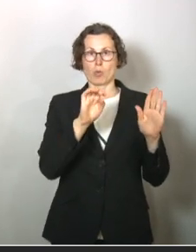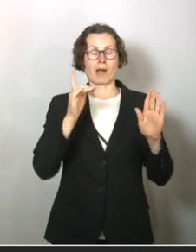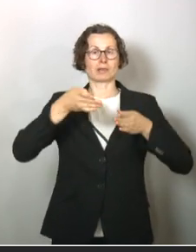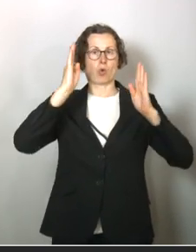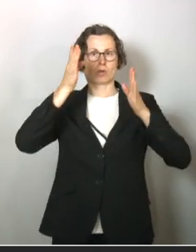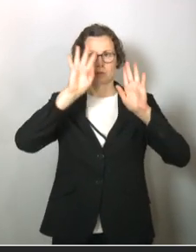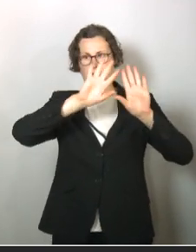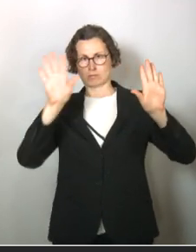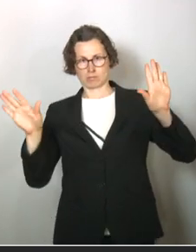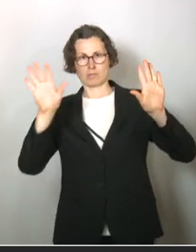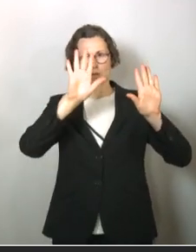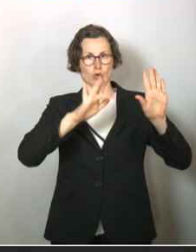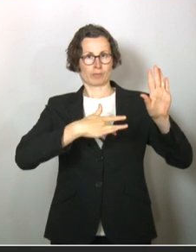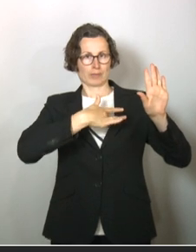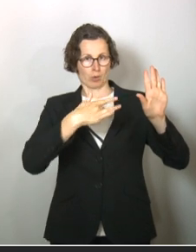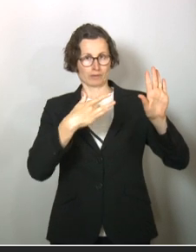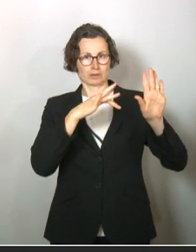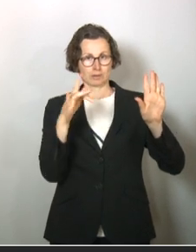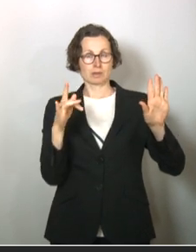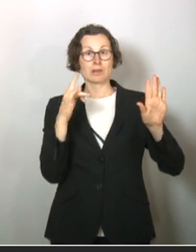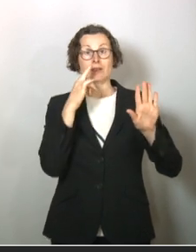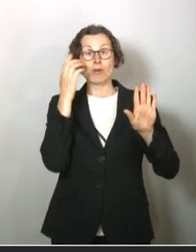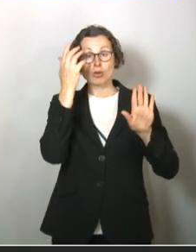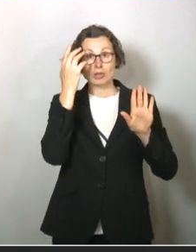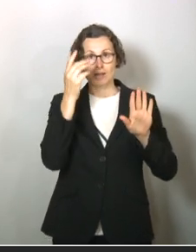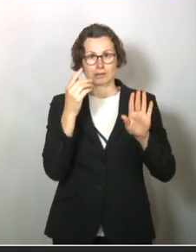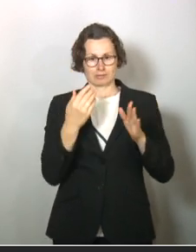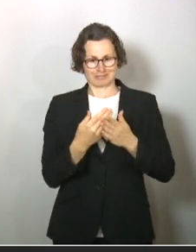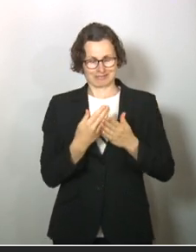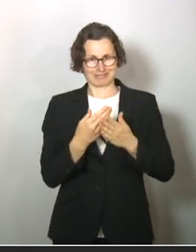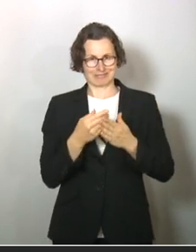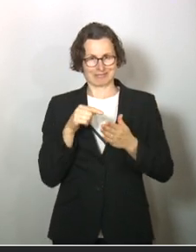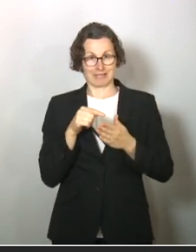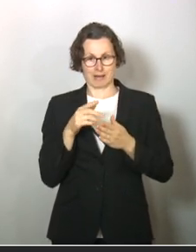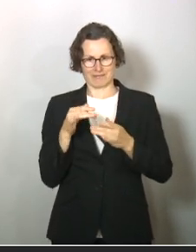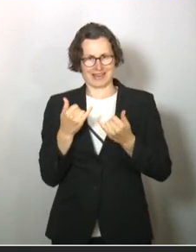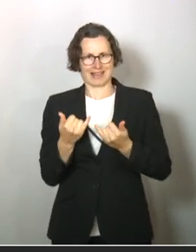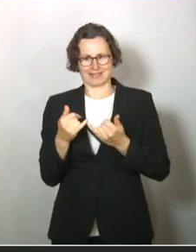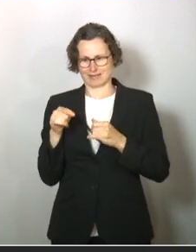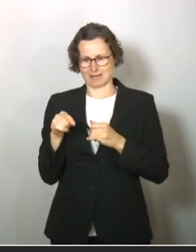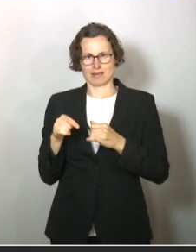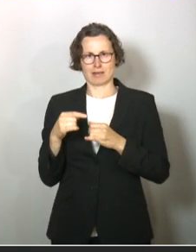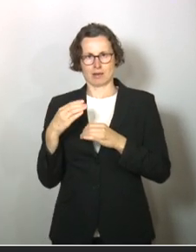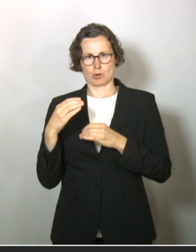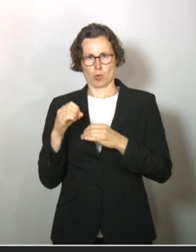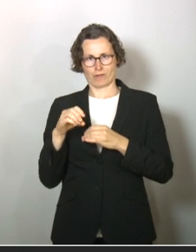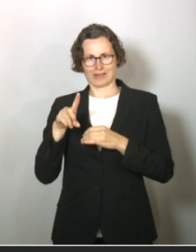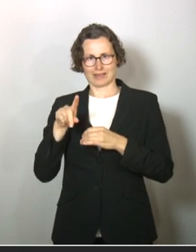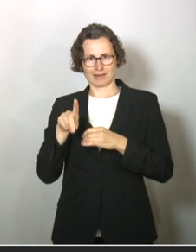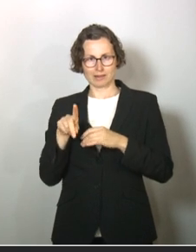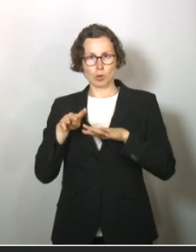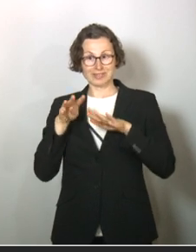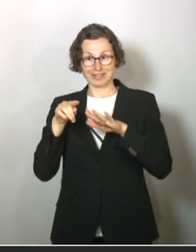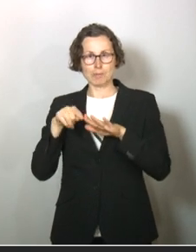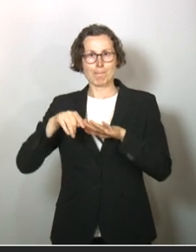Hemisphäre, wenn dieser nun im Augenblick jedenfalls deutlich aggressivere und gefährlichere Virus,